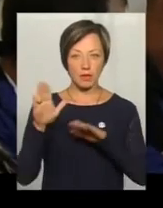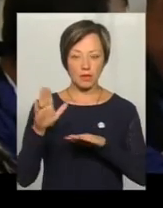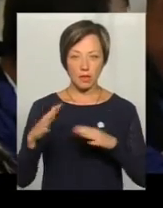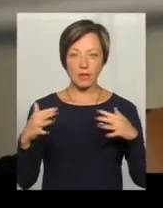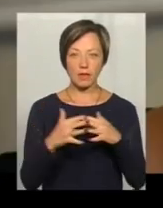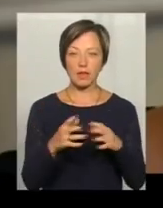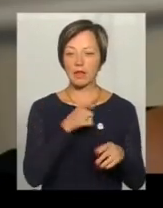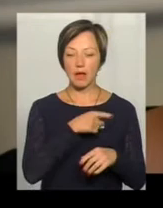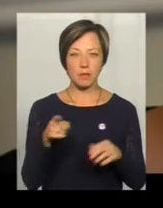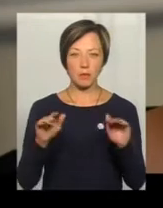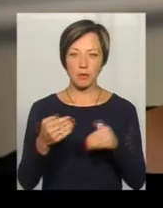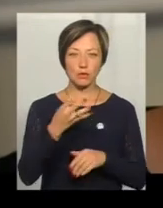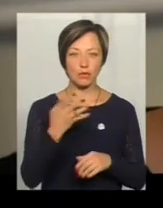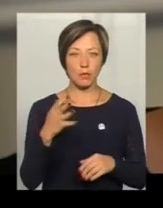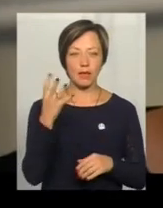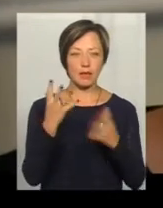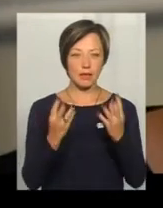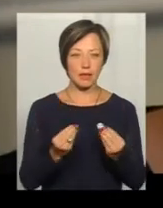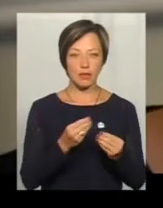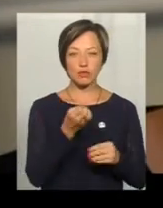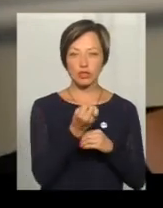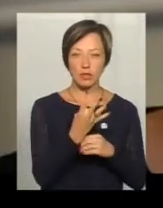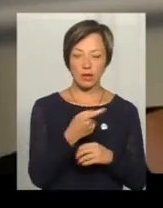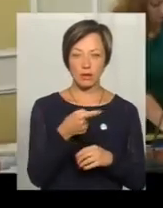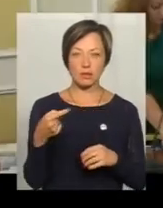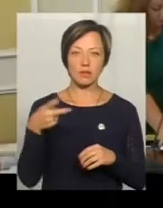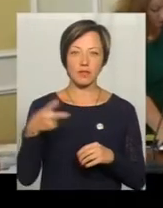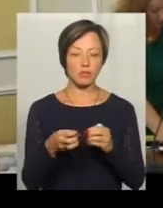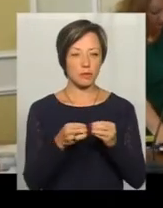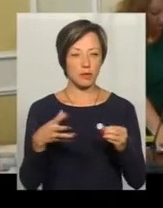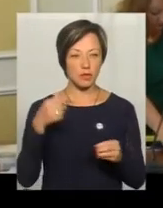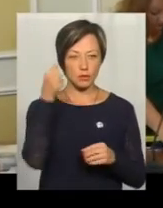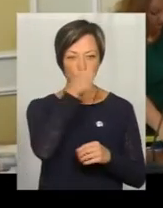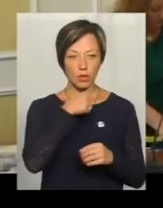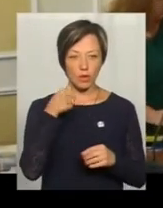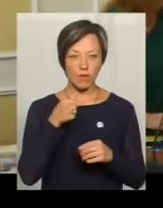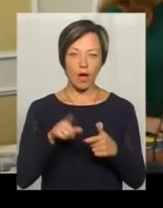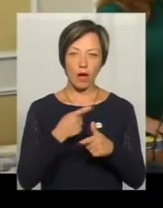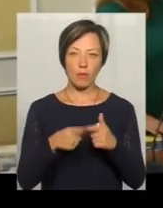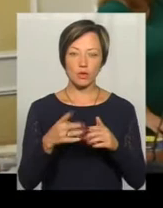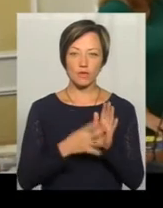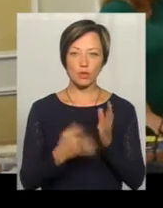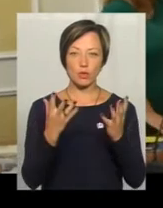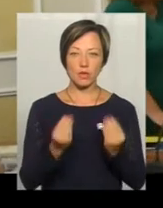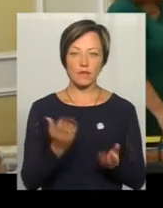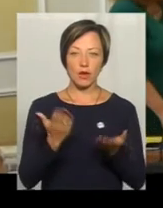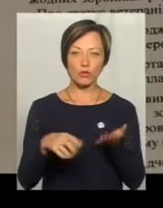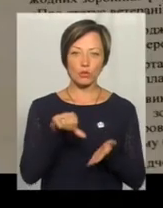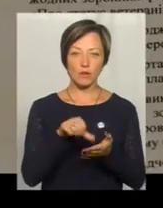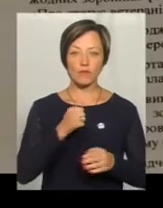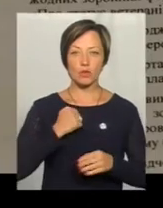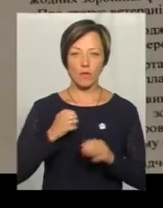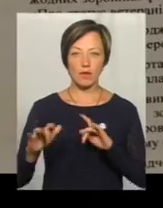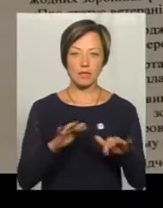Сході мав бути не меншим, ніж 45 днів у період 2014-2015 років, або 90 днів, якщо вони брали участь у